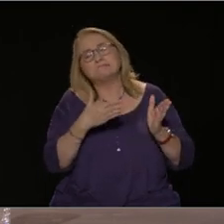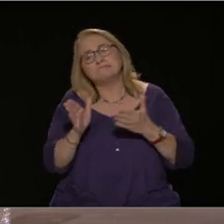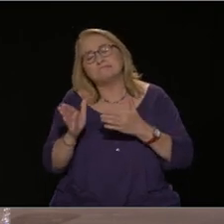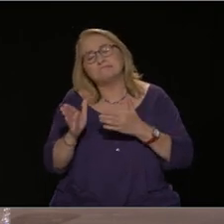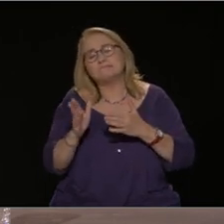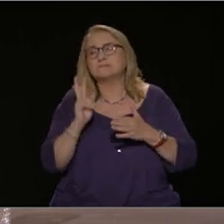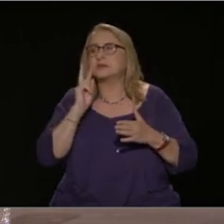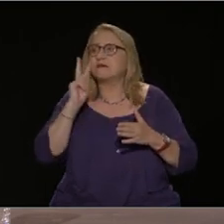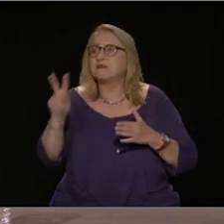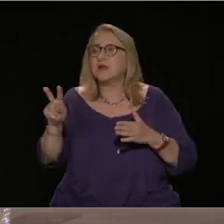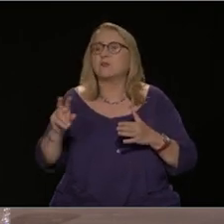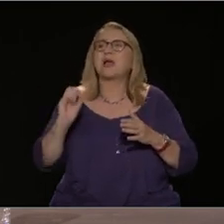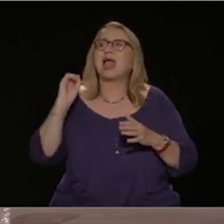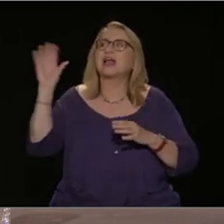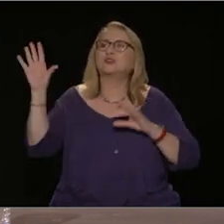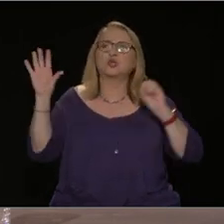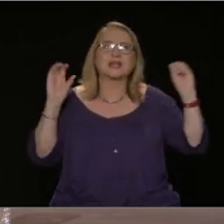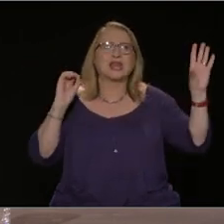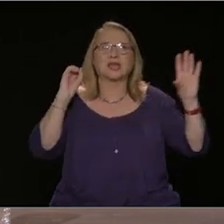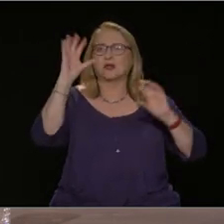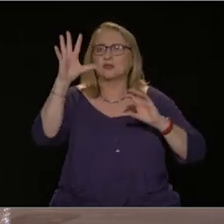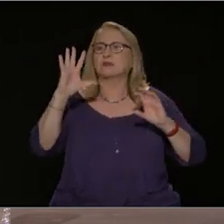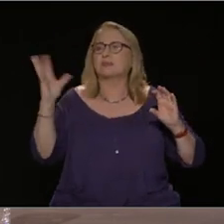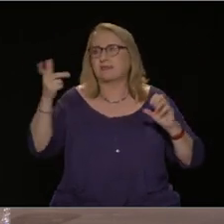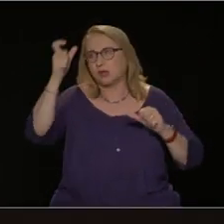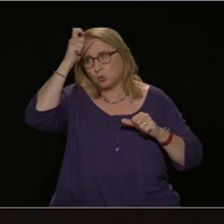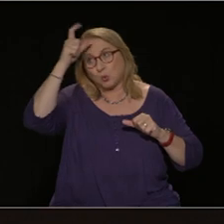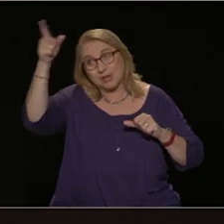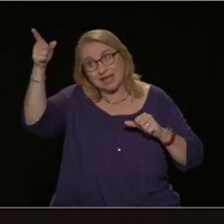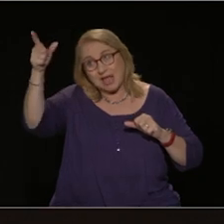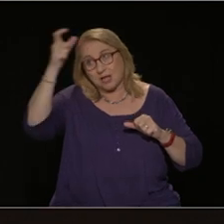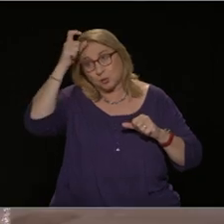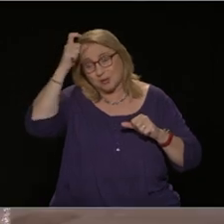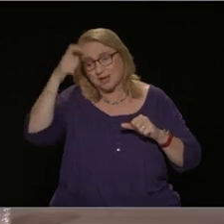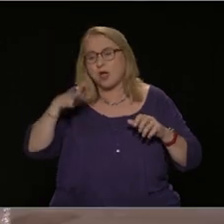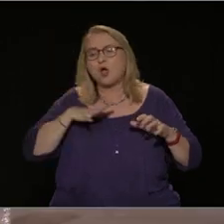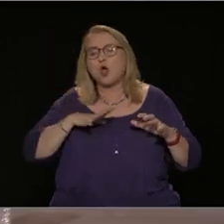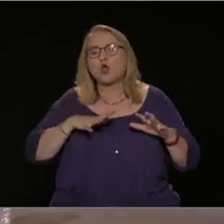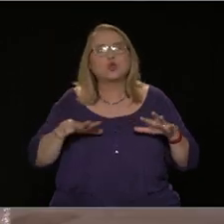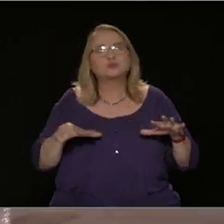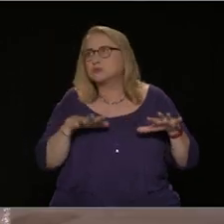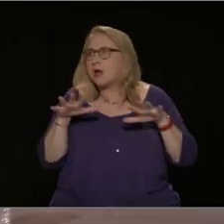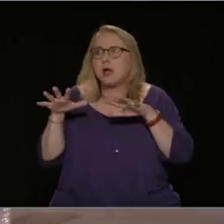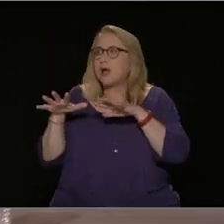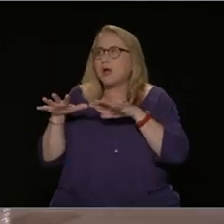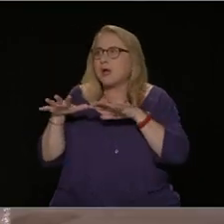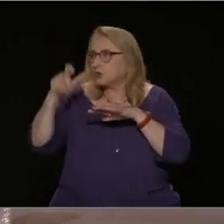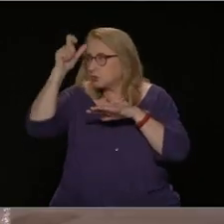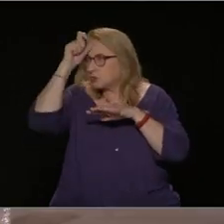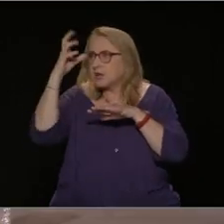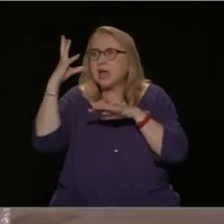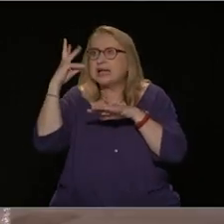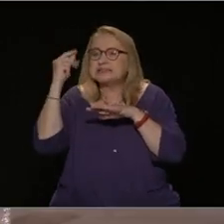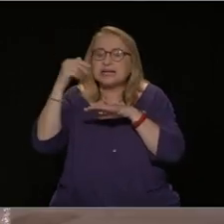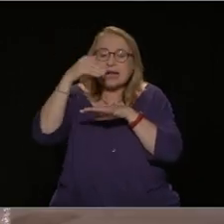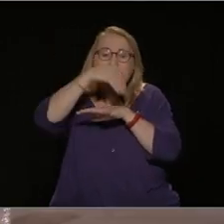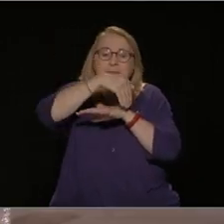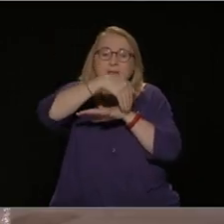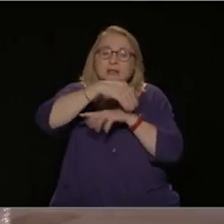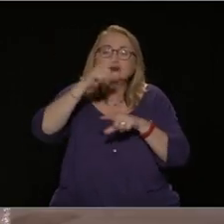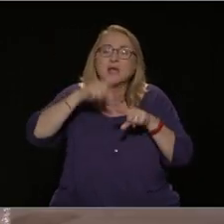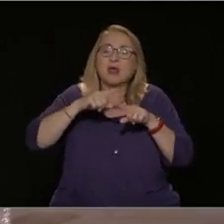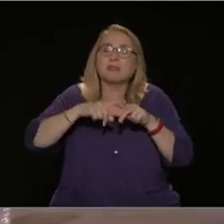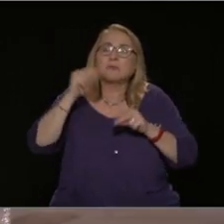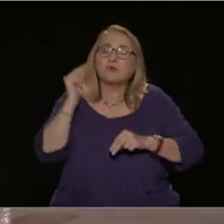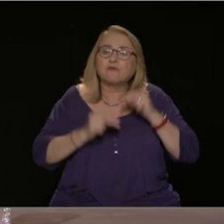στον εξωτερικό εχθρό, στην τουρκική προκλητικότητα, επιθετικότητα, στην εθνική απειλή, όπου εμφανίζεται